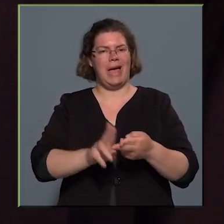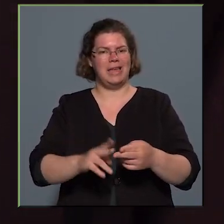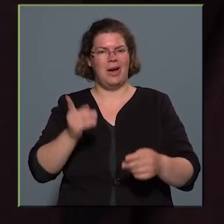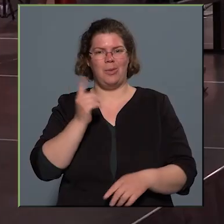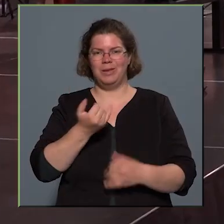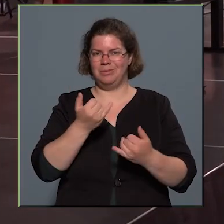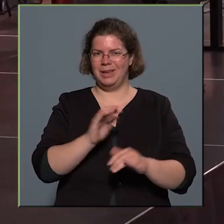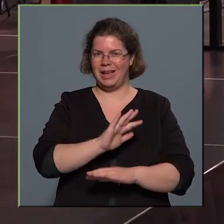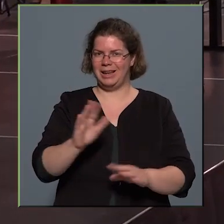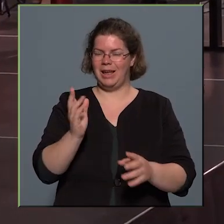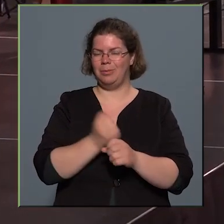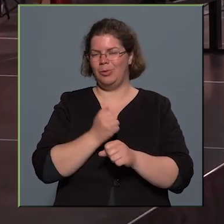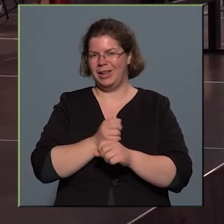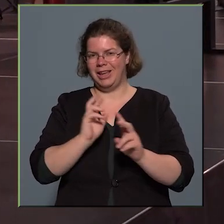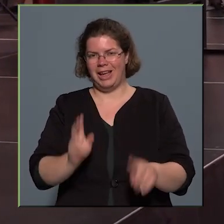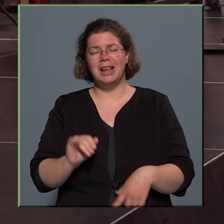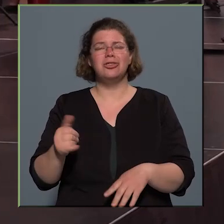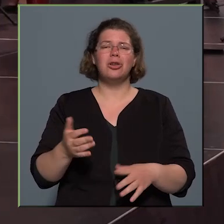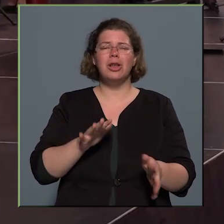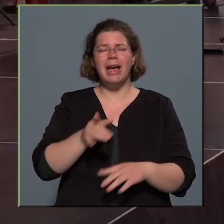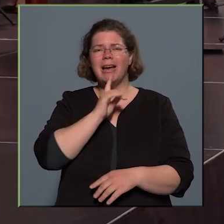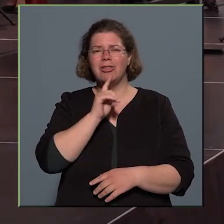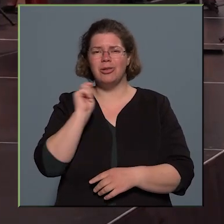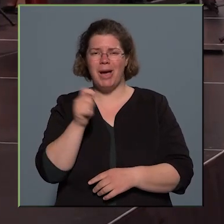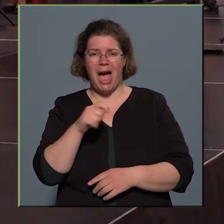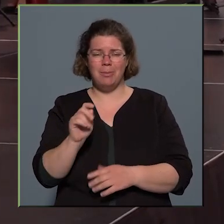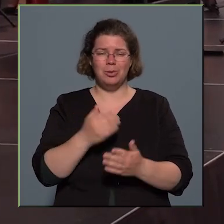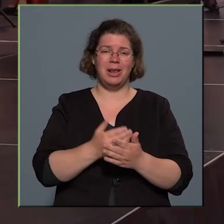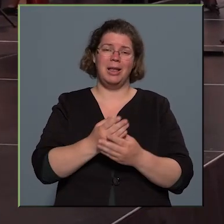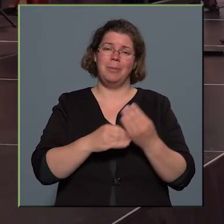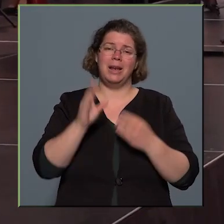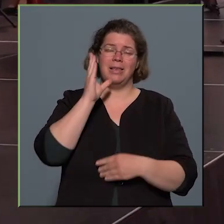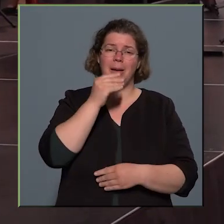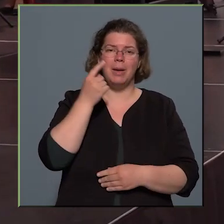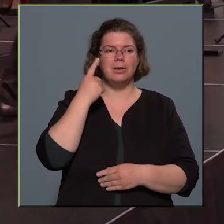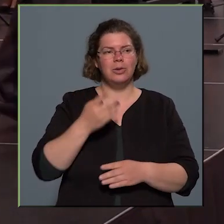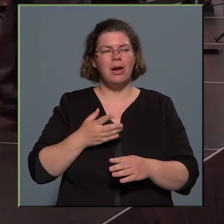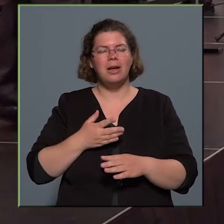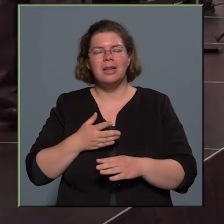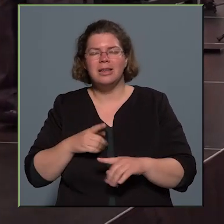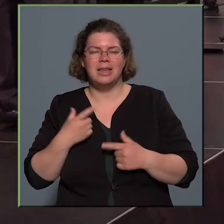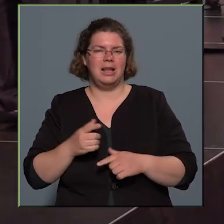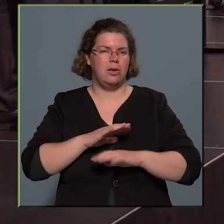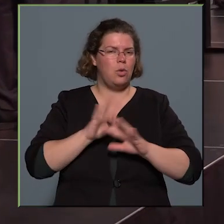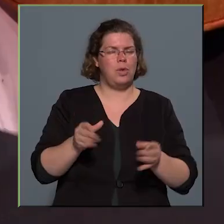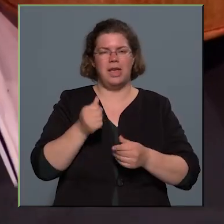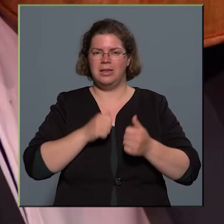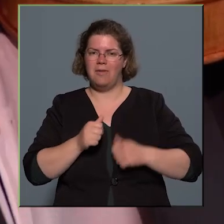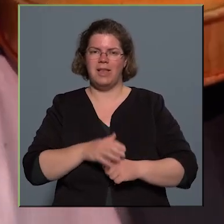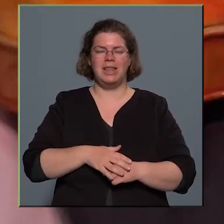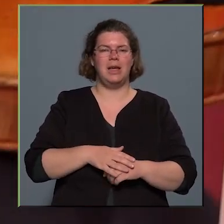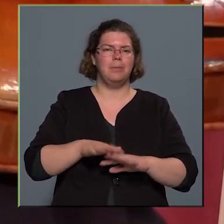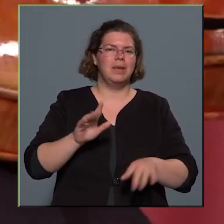amit mindenkinek művelnie kéne, és akkor talán kevesebb háború lenne, mert hogy az ember ki tudja élni az összes szenvedélyét, a